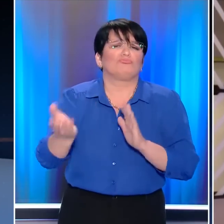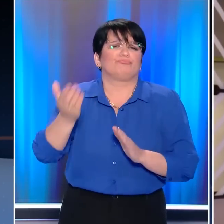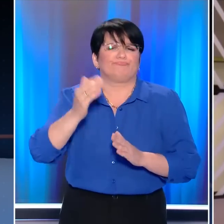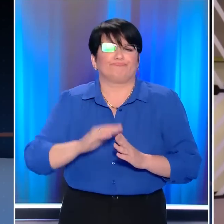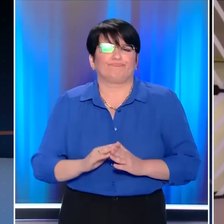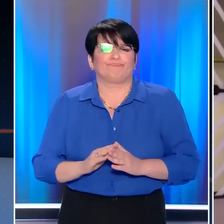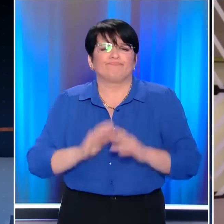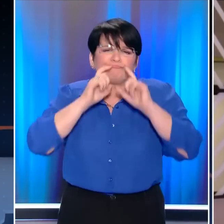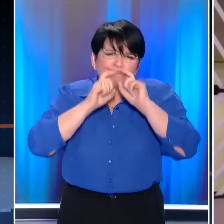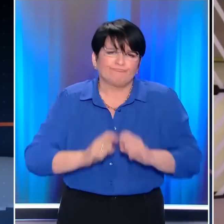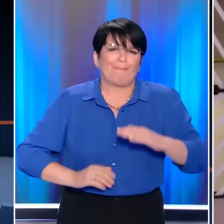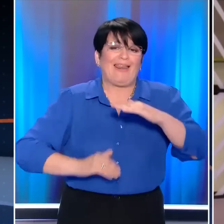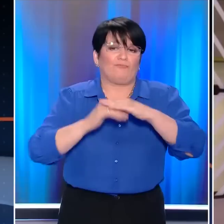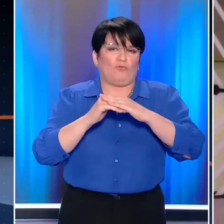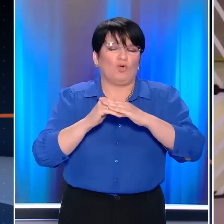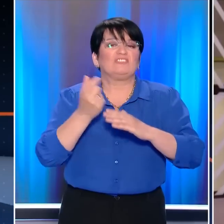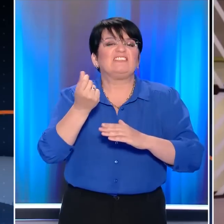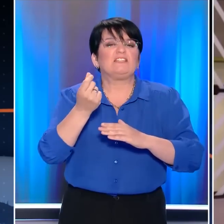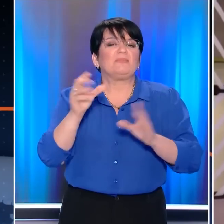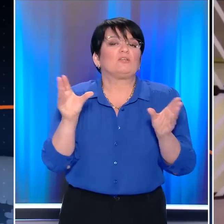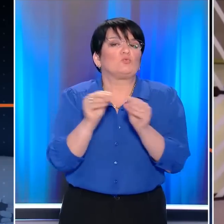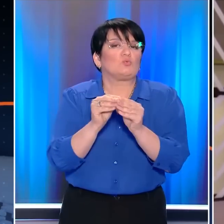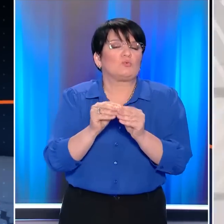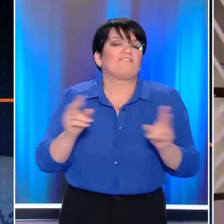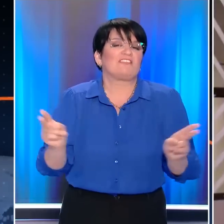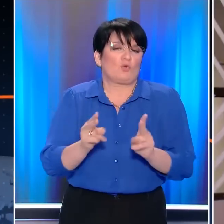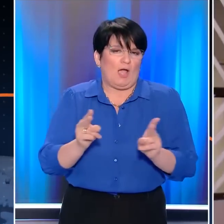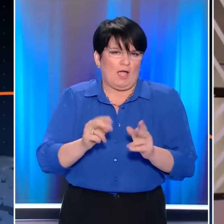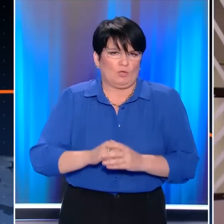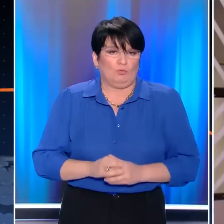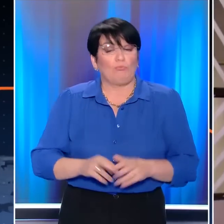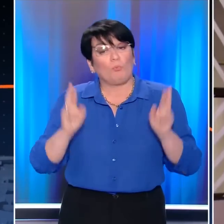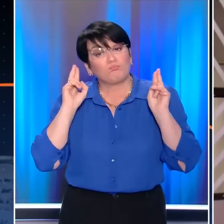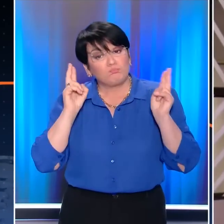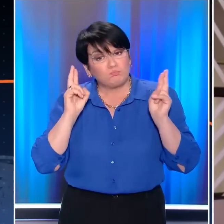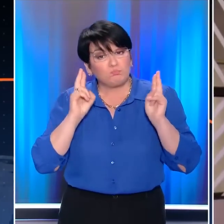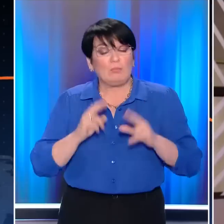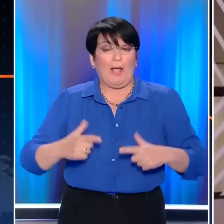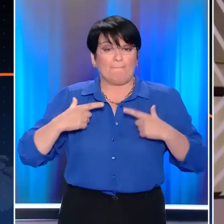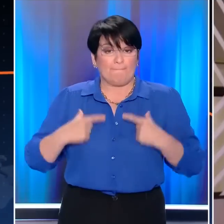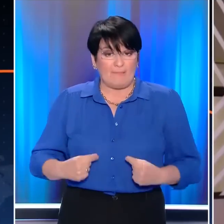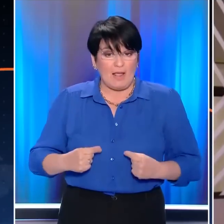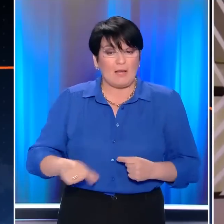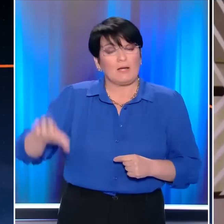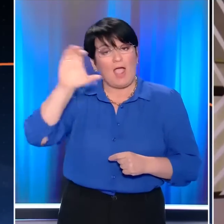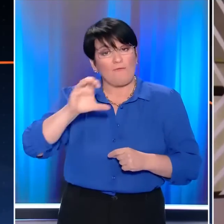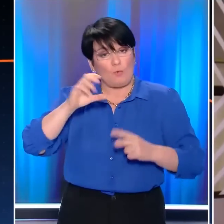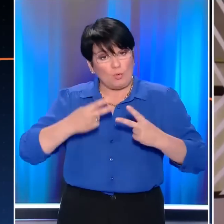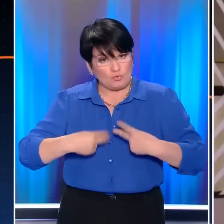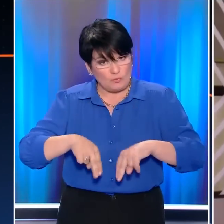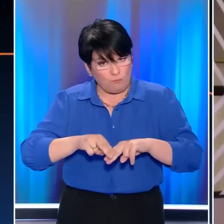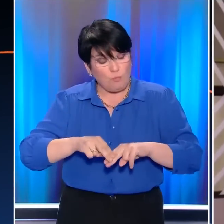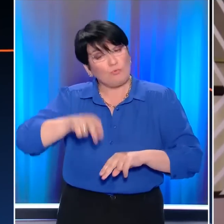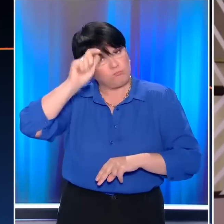επιβολή ενός πλαφόν στη χονδεκή τιμή του φυσικού αέριου. Θέλω να ελπίζω ότι πια όλα τα μέλη του Ευρωπαϊκού Συμβουλίου